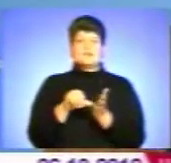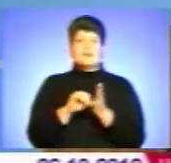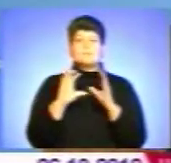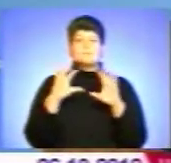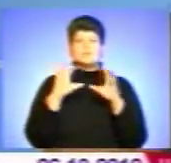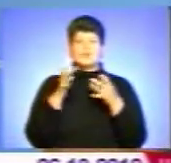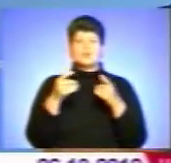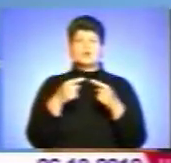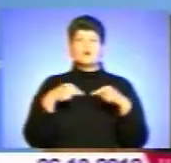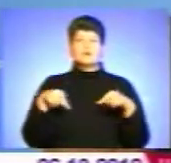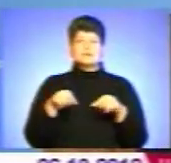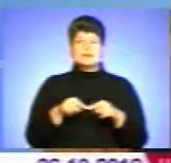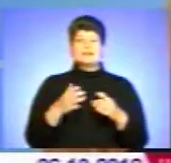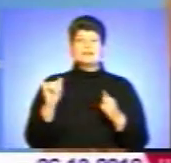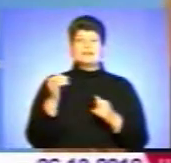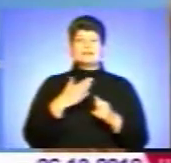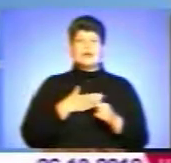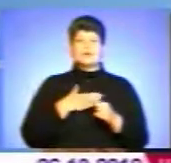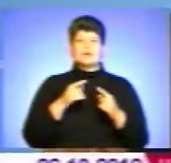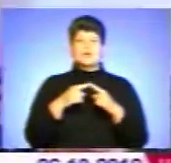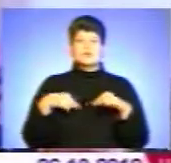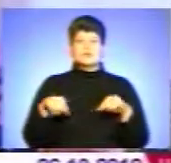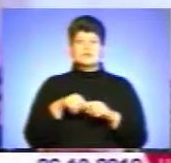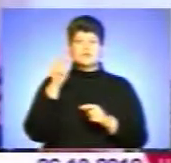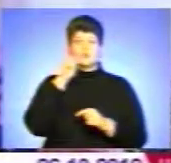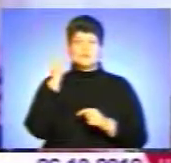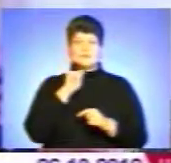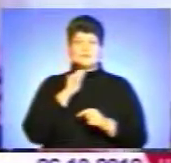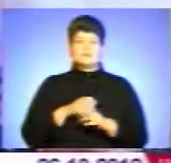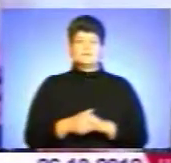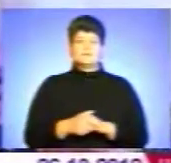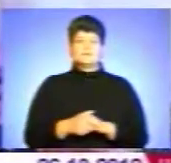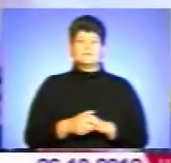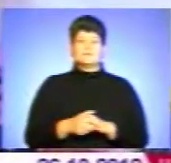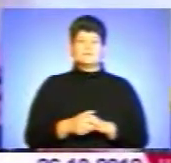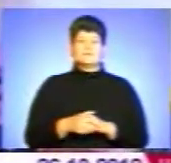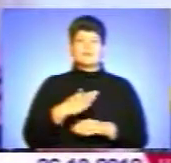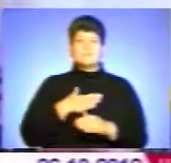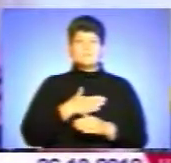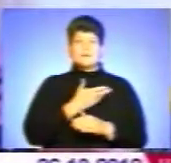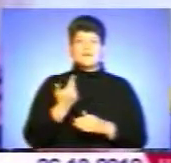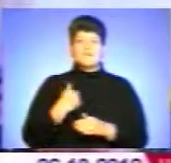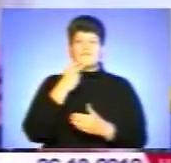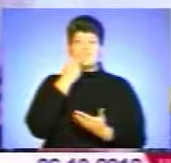організацій, наших організацій українських. Ми бачимо, що з однієї